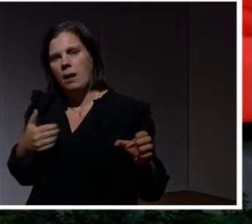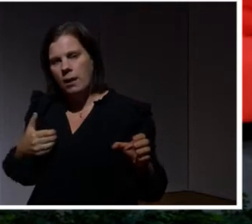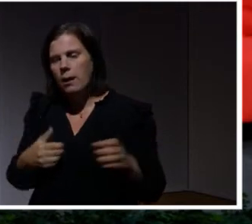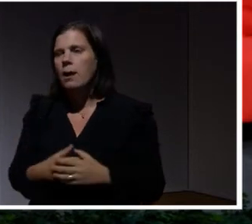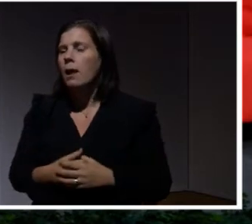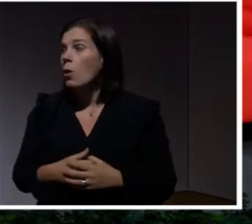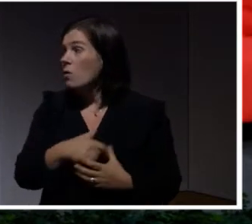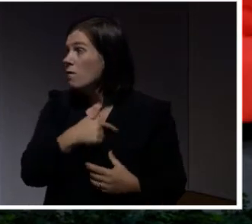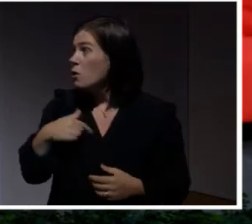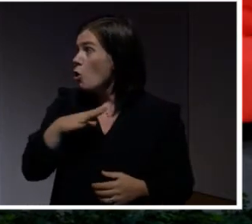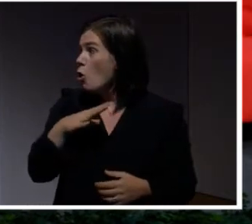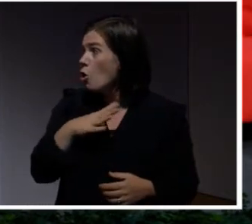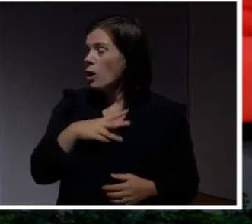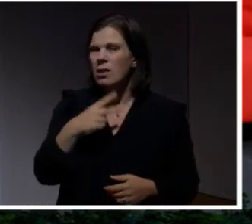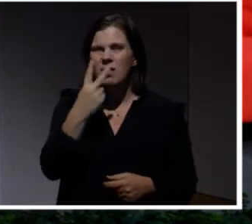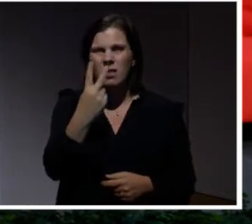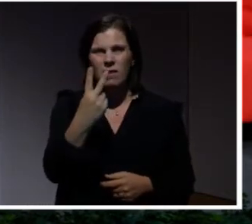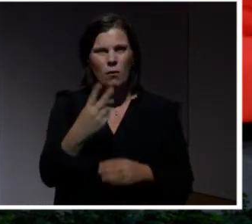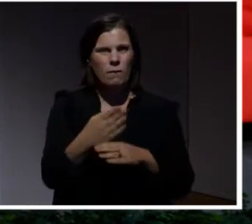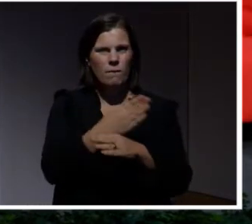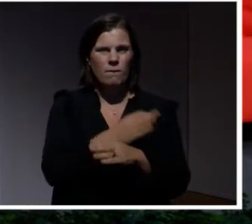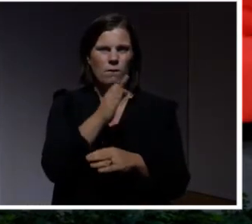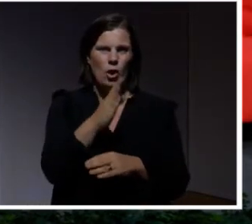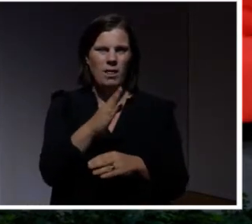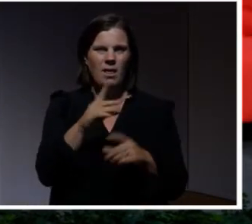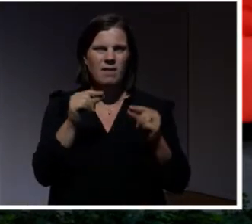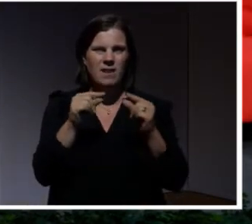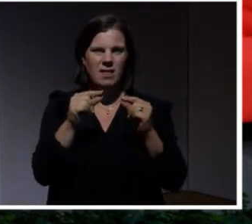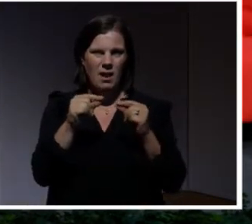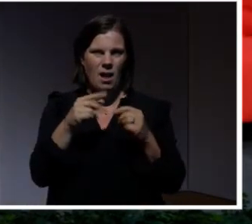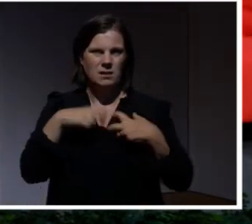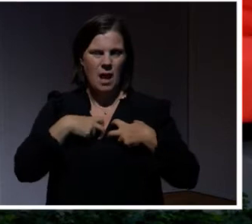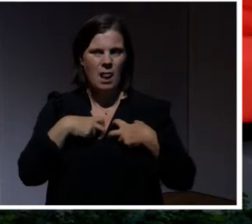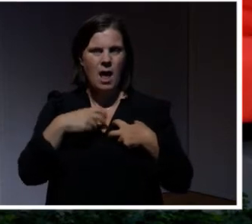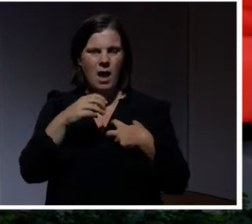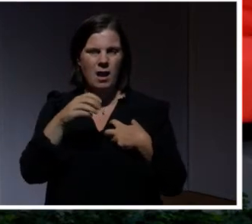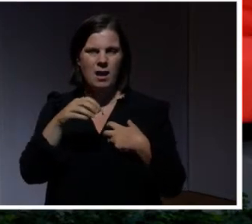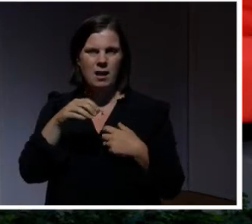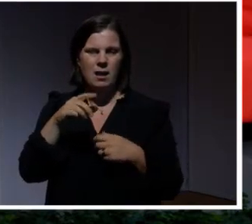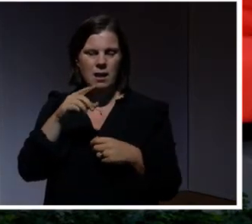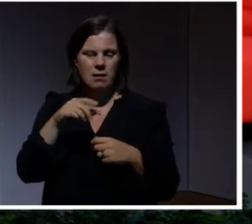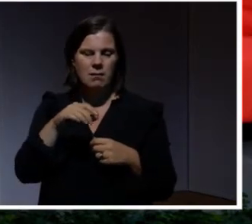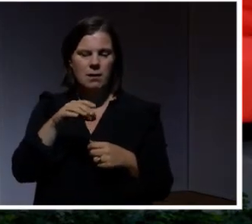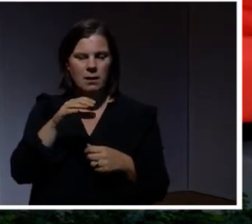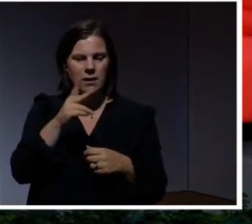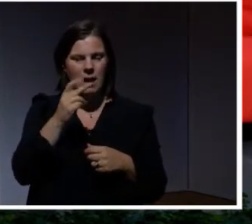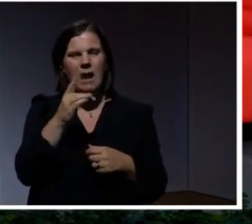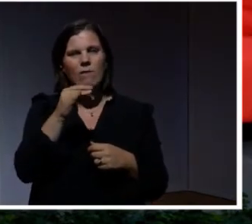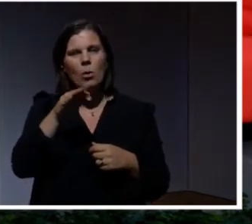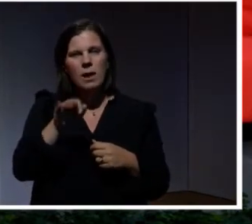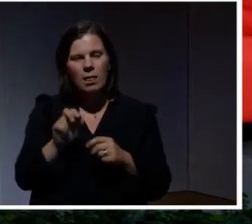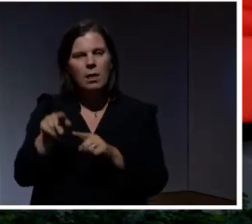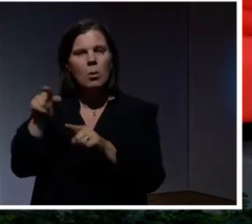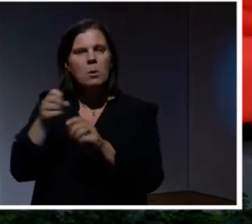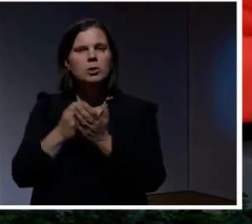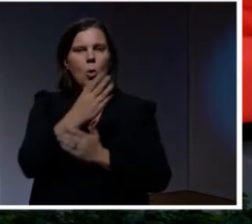Vi har ett exempel. Två före detta twitteranställda som står inför detta i Kalifornien. För att de hade sålt information till Saudiarabien.